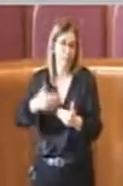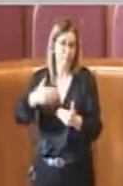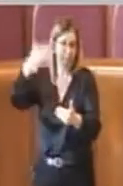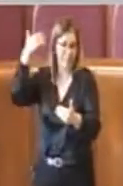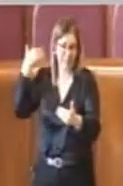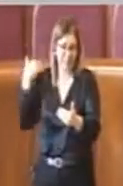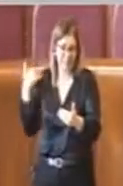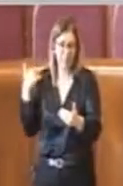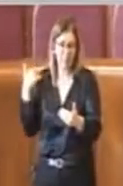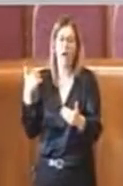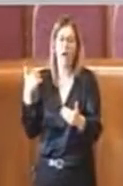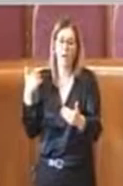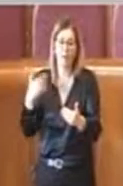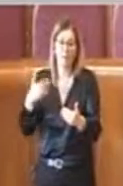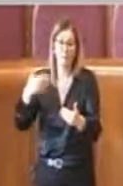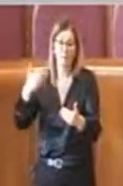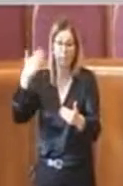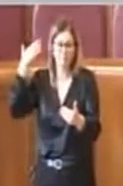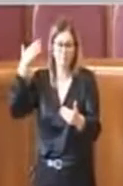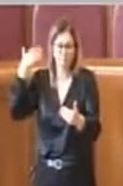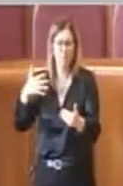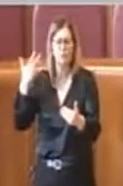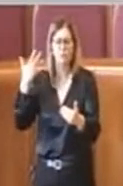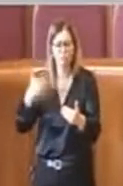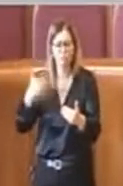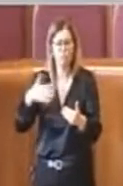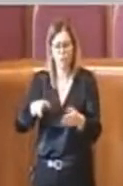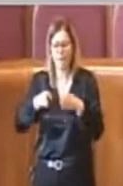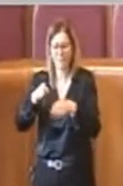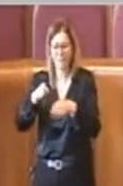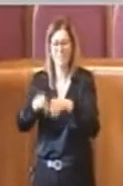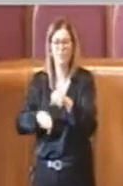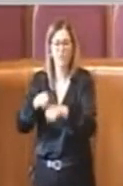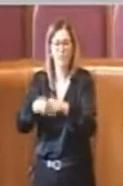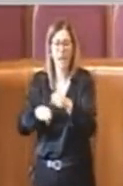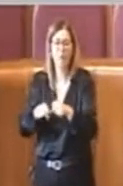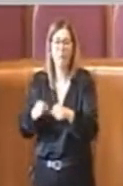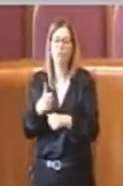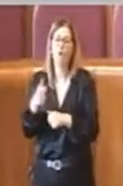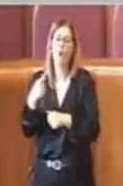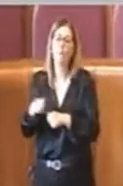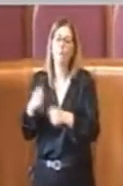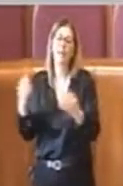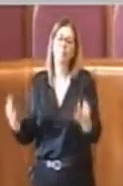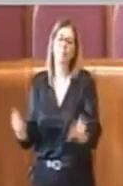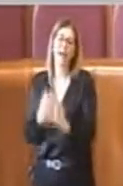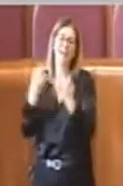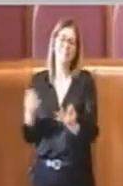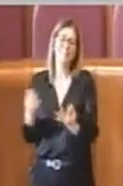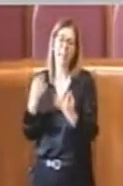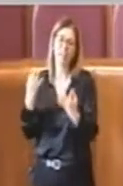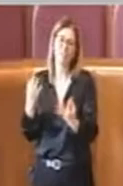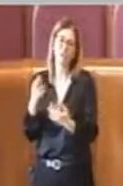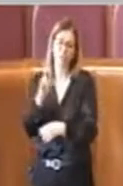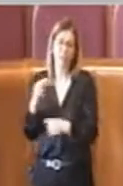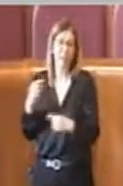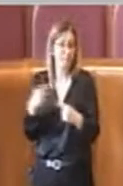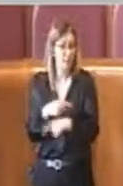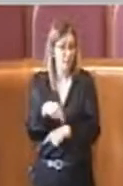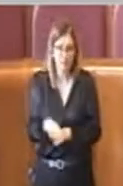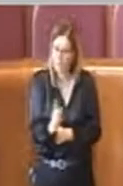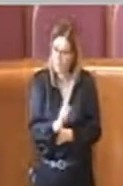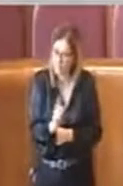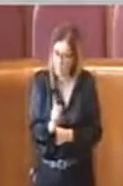precedenti che in realtà sono strefatte diverse piste ciclabili ma per andare a passeggiare alla domenica. Questa amministrazione l'ha